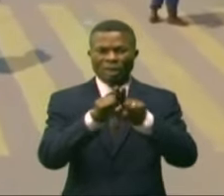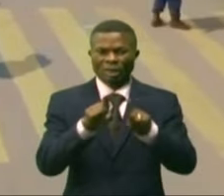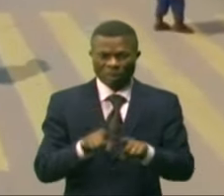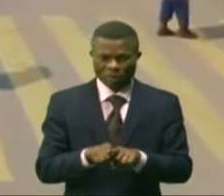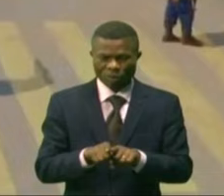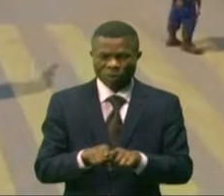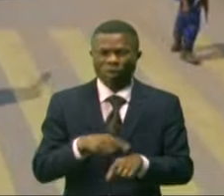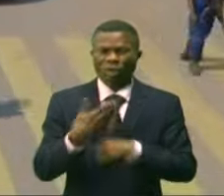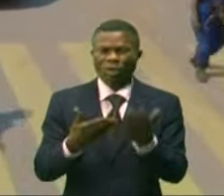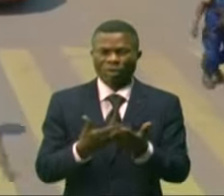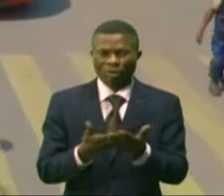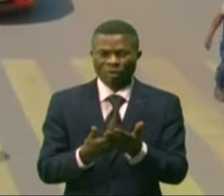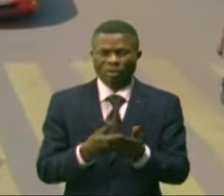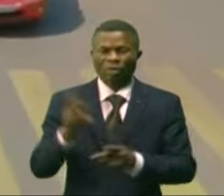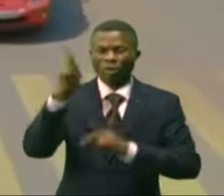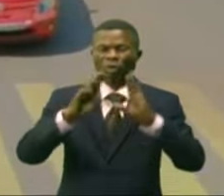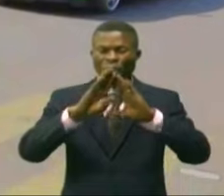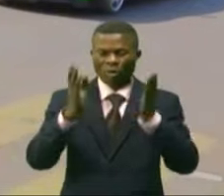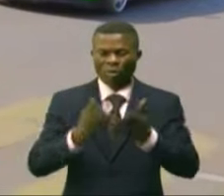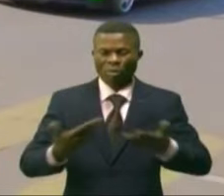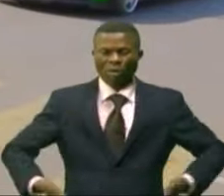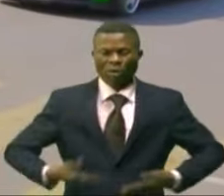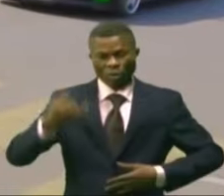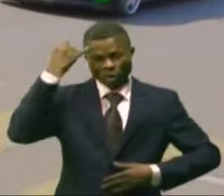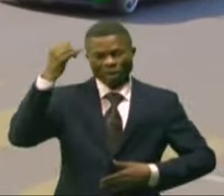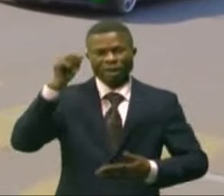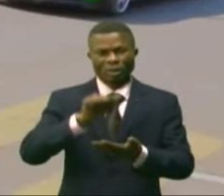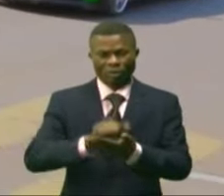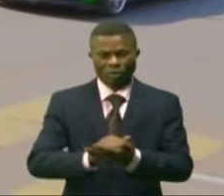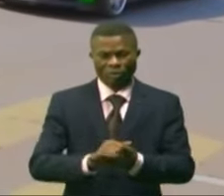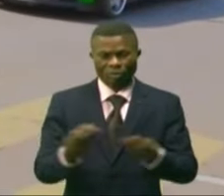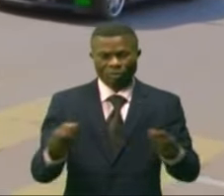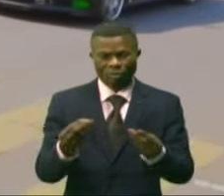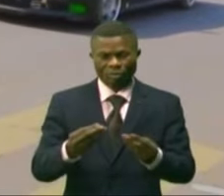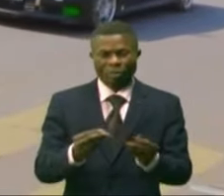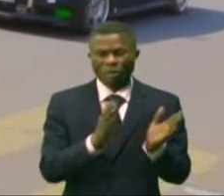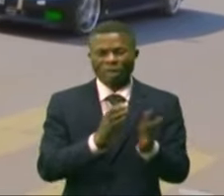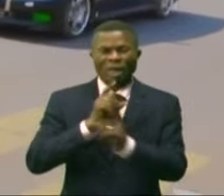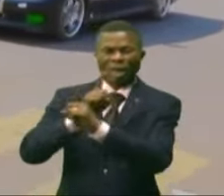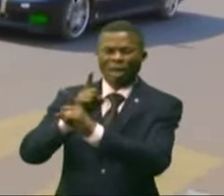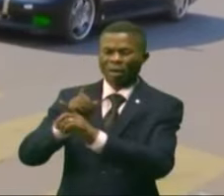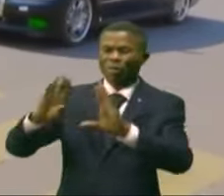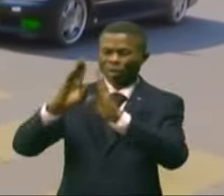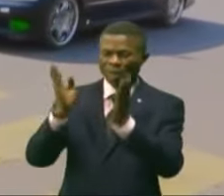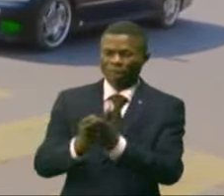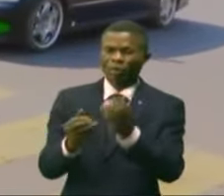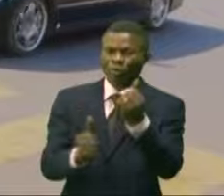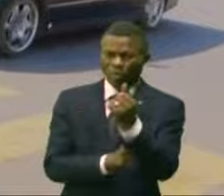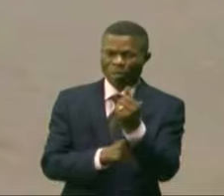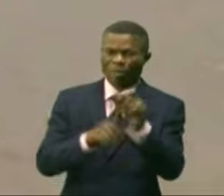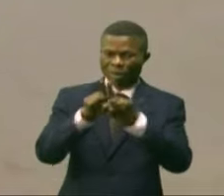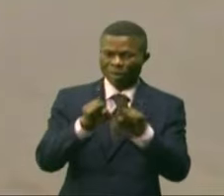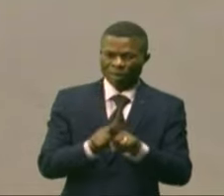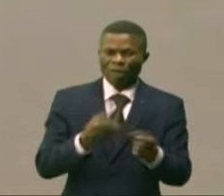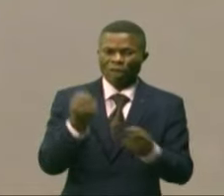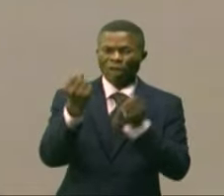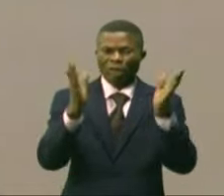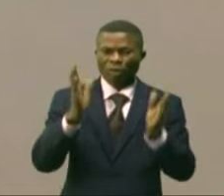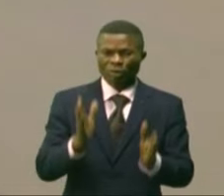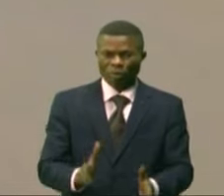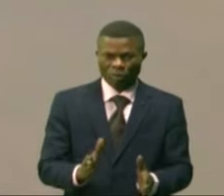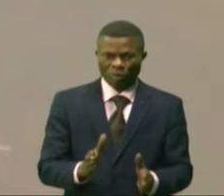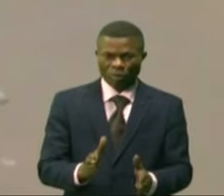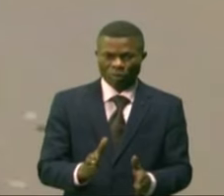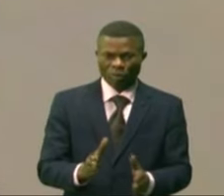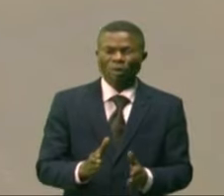habitude. La population salue cette initiative qui vise à protéger tous les louchois ainsi que les chauffeurs de